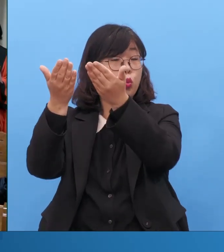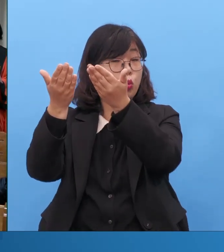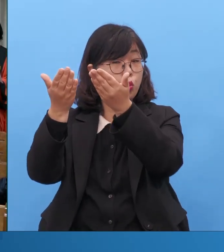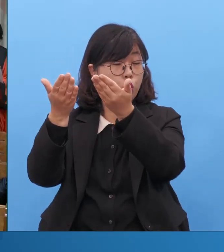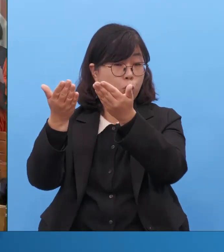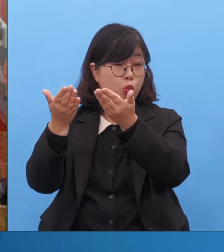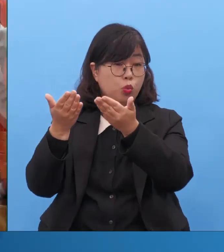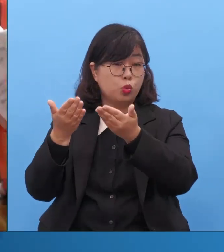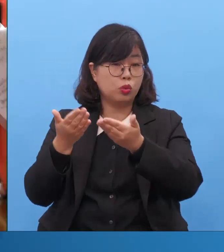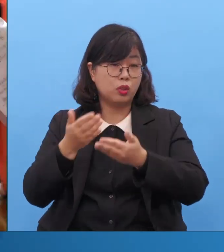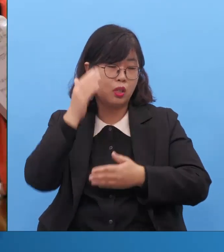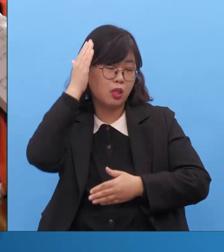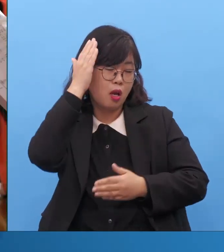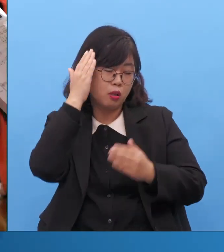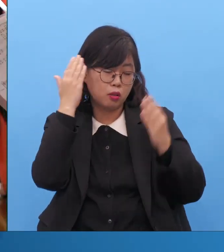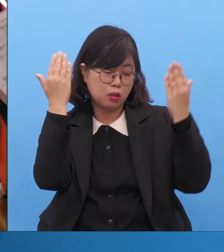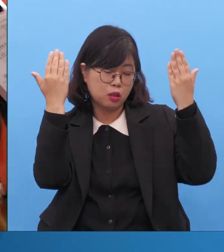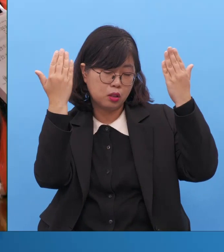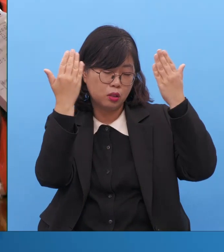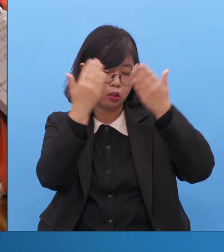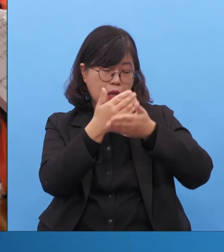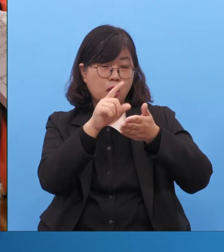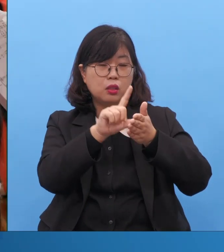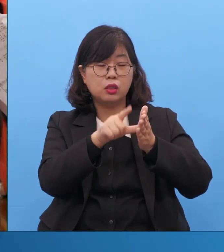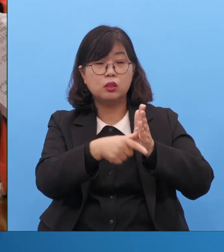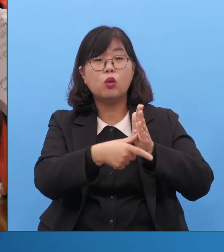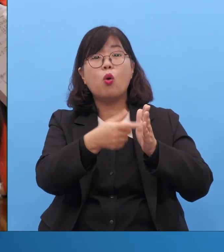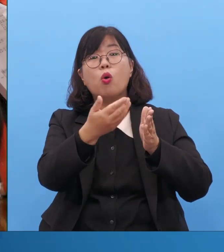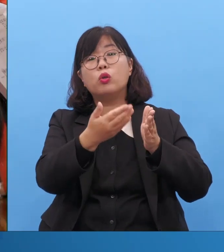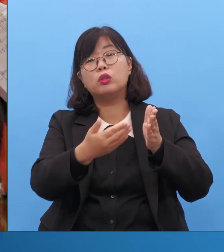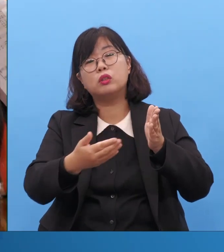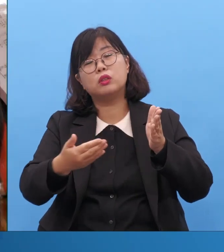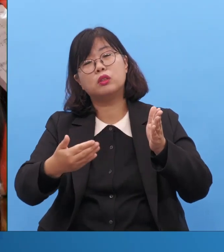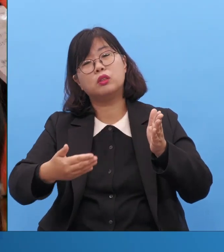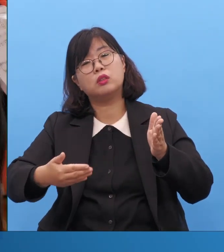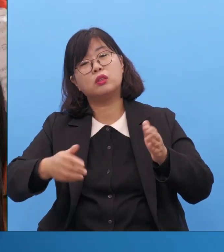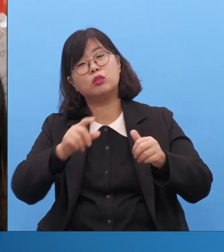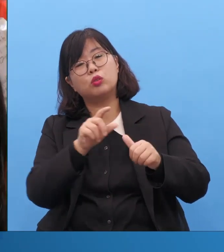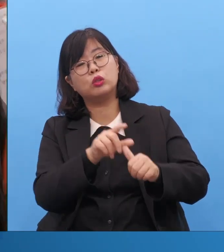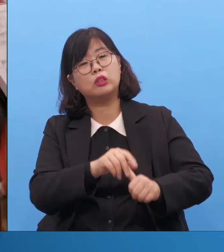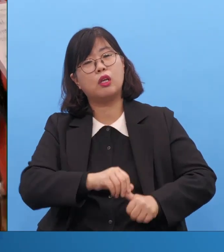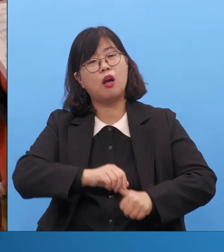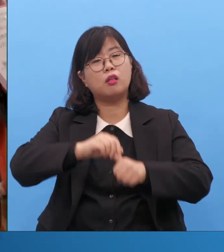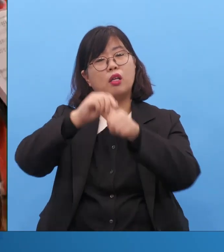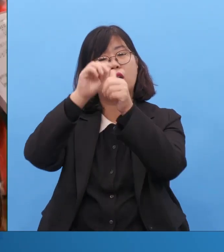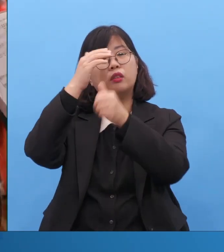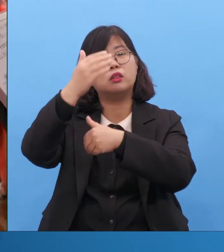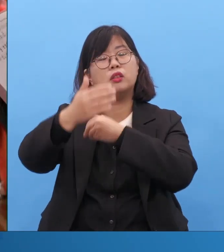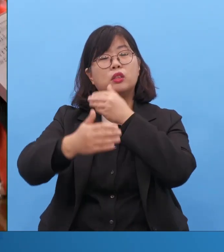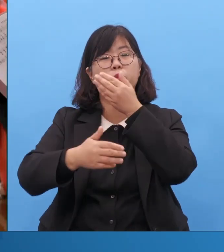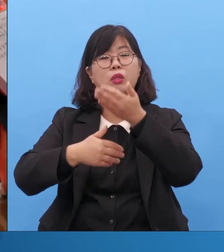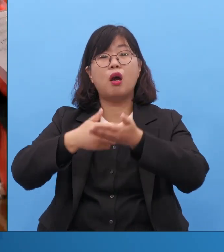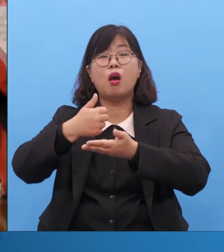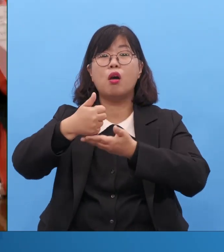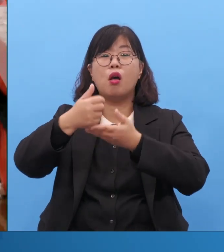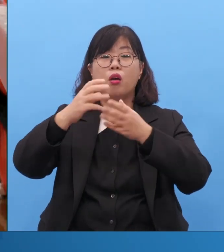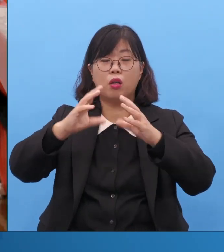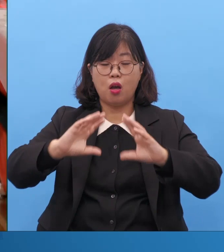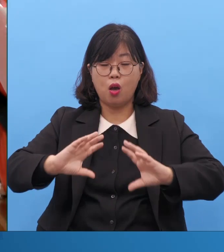어두운 시대를 살리니 하나님